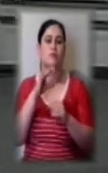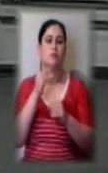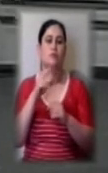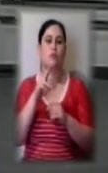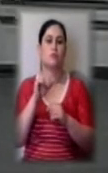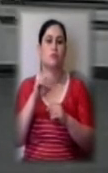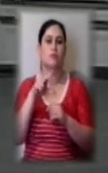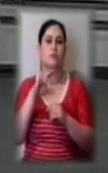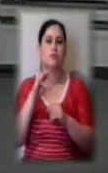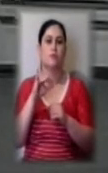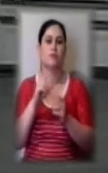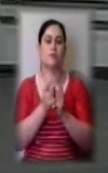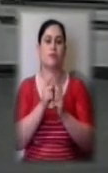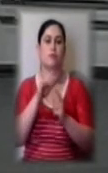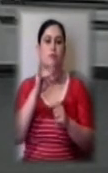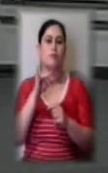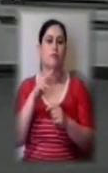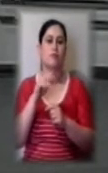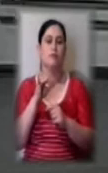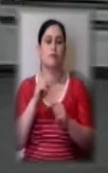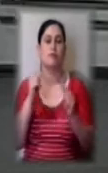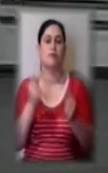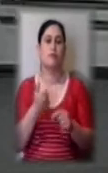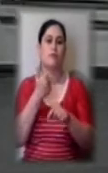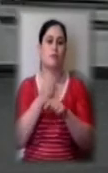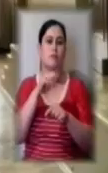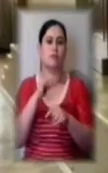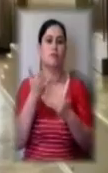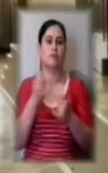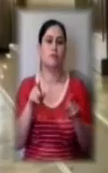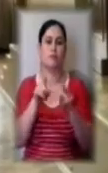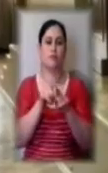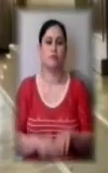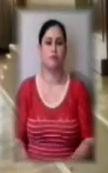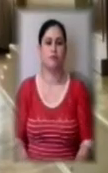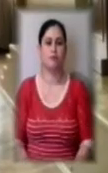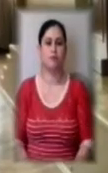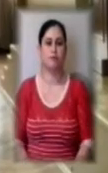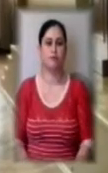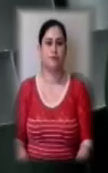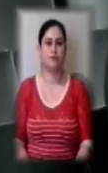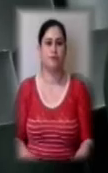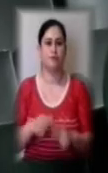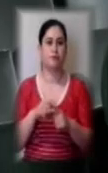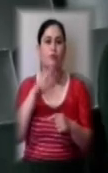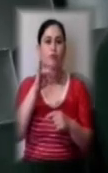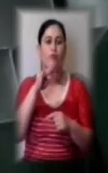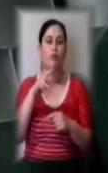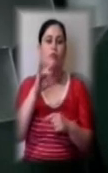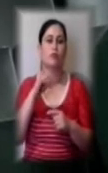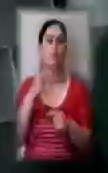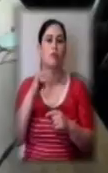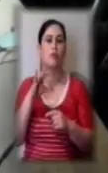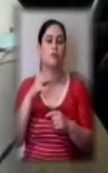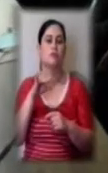Сордопереклад Аліни Краєвської. Коротко про головні теми випуску. Пільговий проїзд у громадському транспорті Херсона